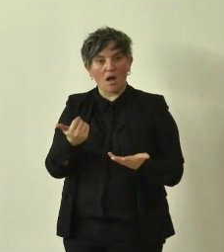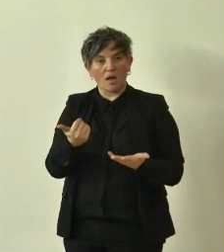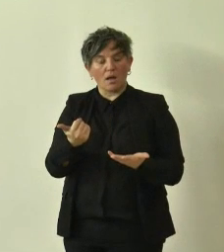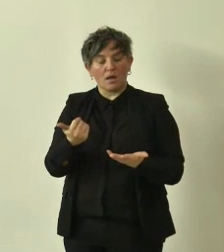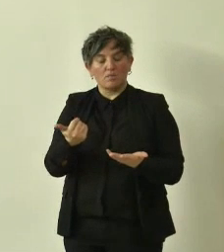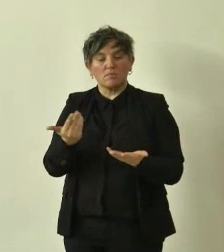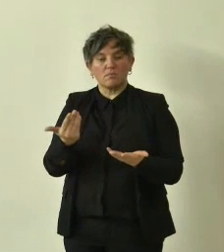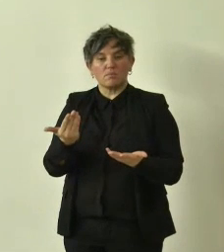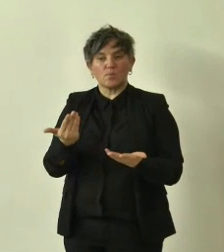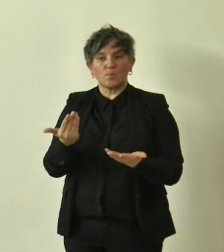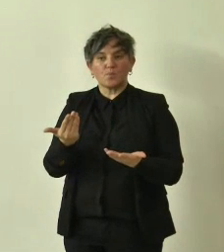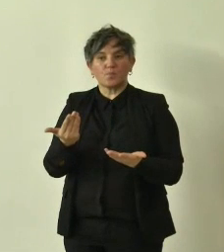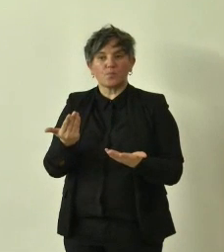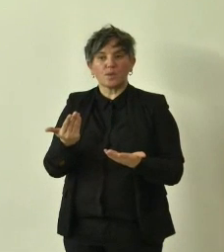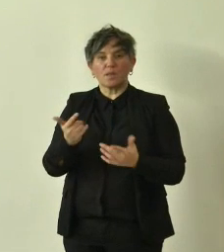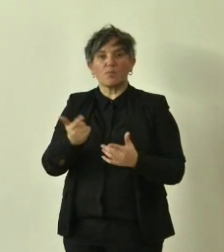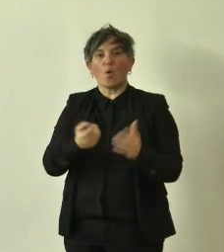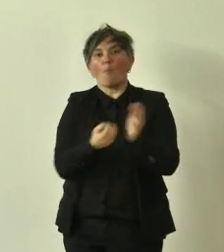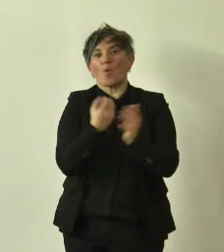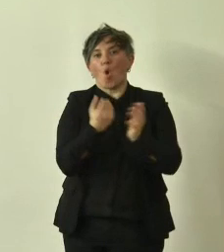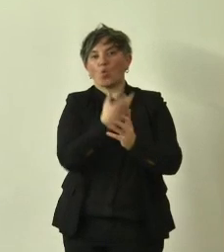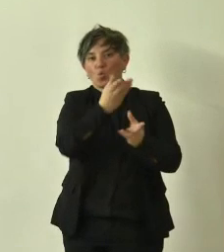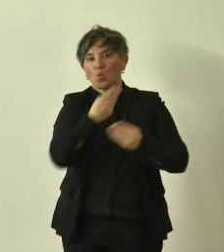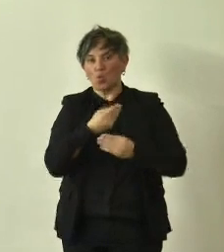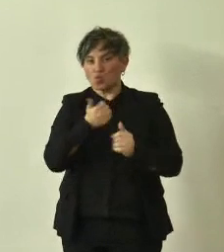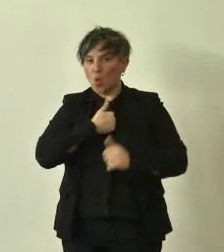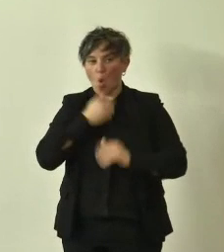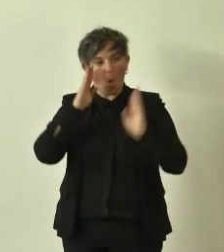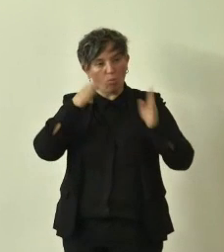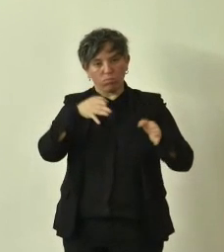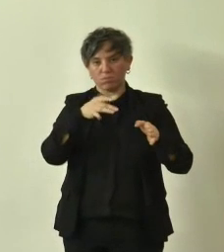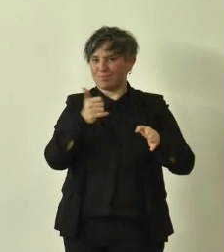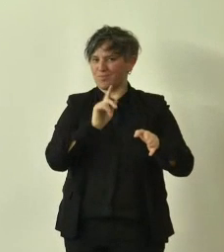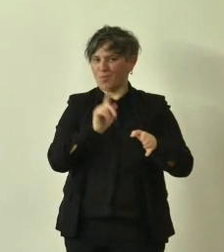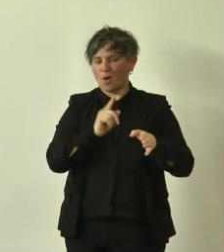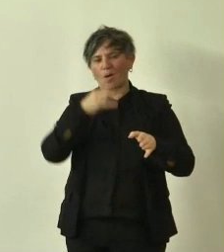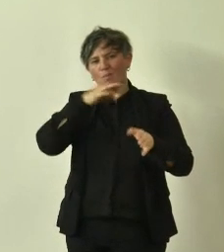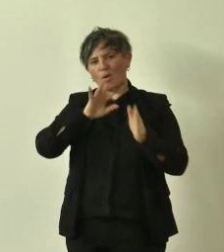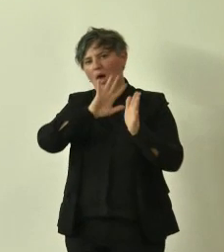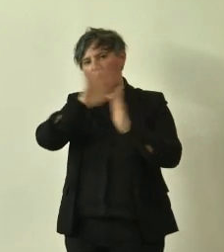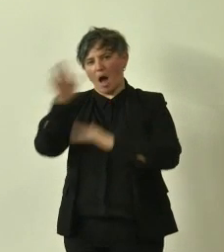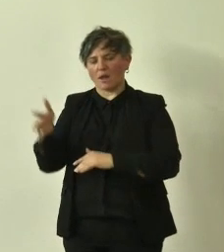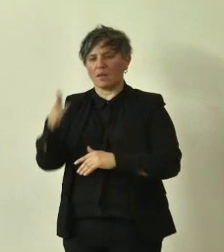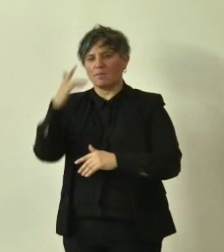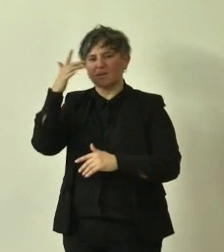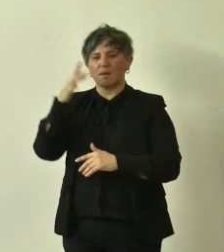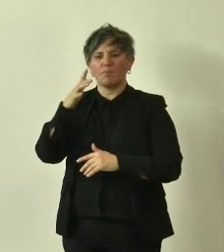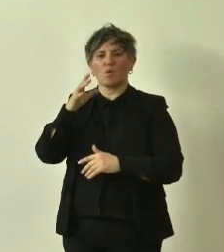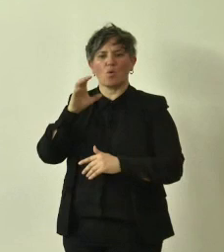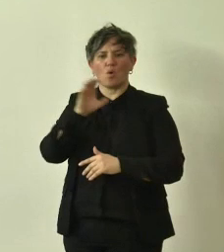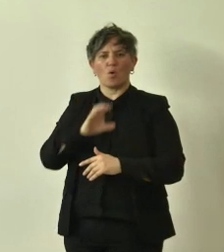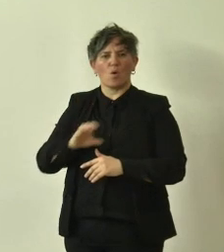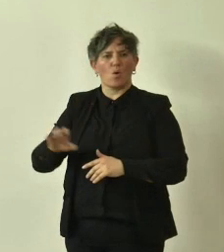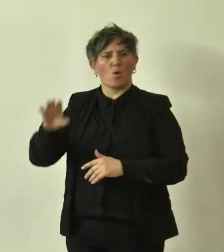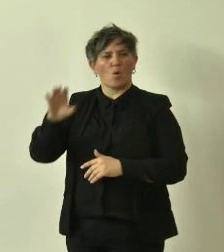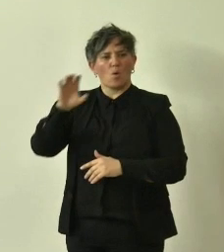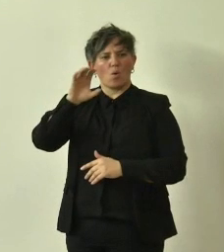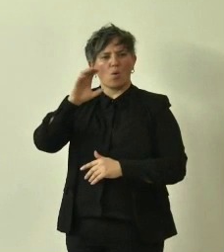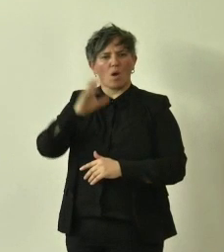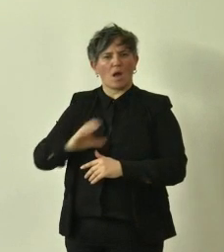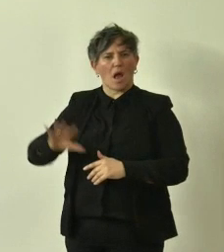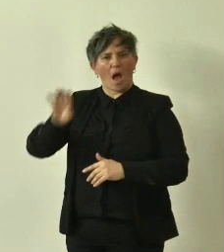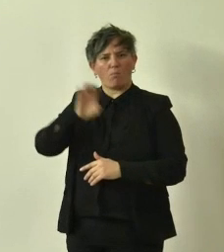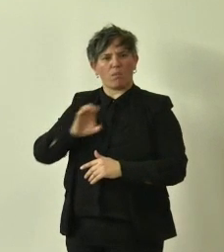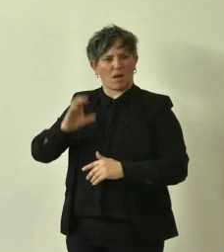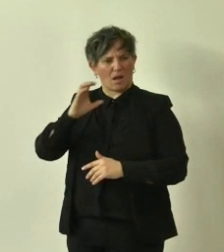diciamo le materie prime che ci possono fornire in campagna per esempio in molte corte coloniche era facile